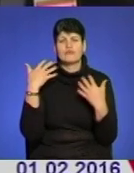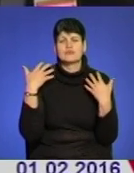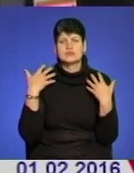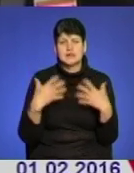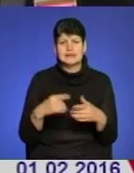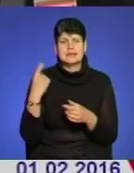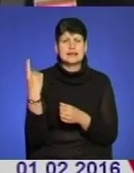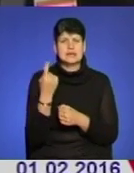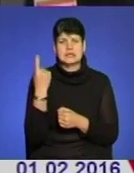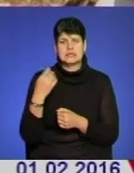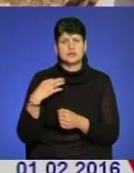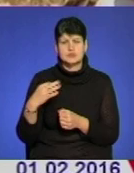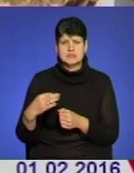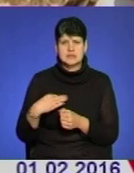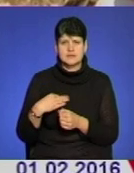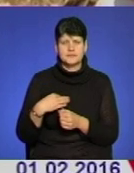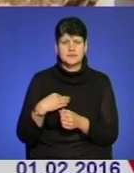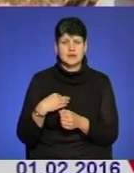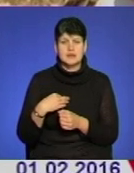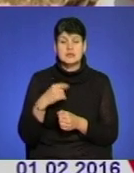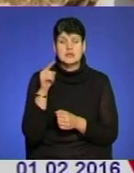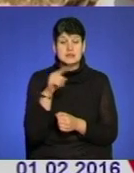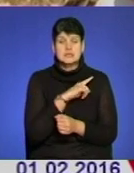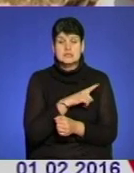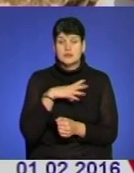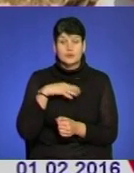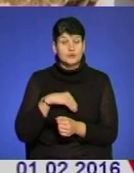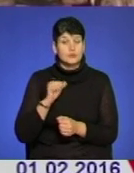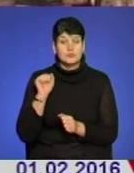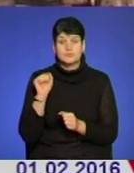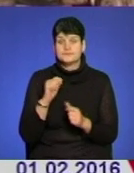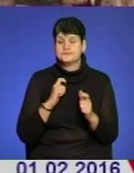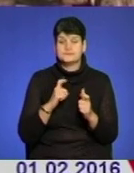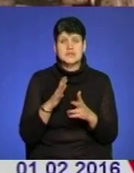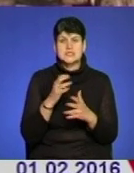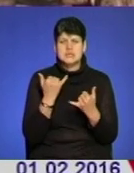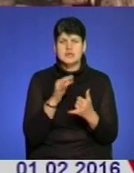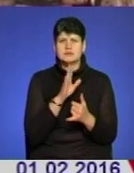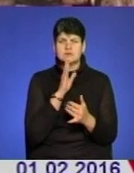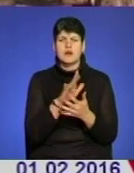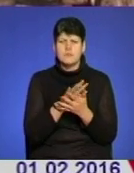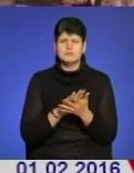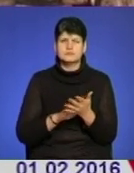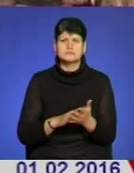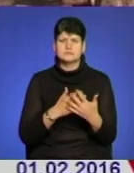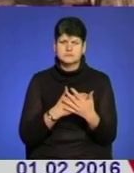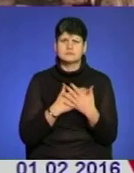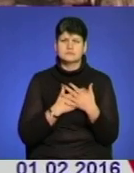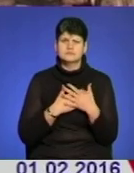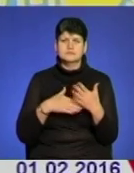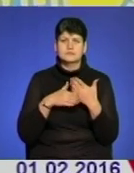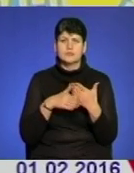на сході єдиного сина. Її силі духу можна лише позаздрити. Зараз жінка продовжує активно допомагати армії.